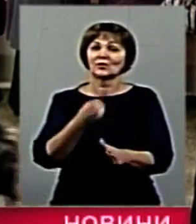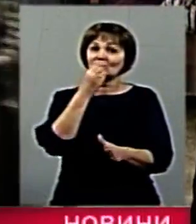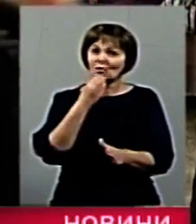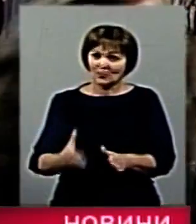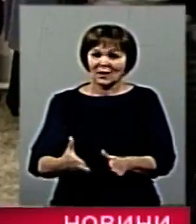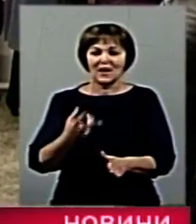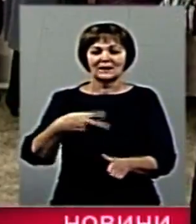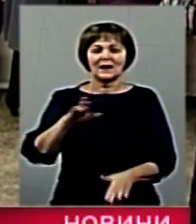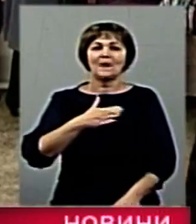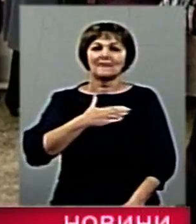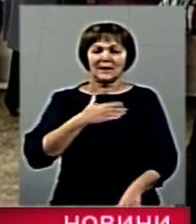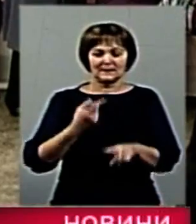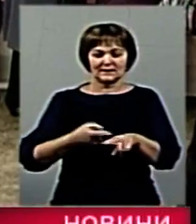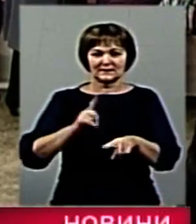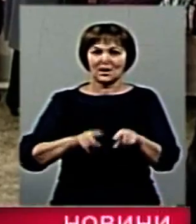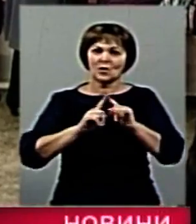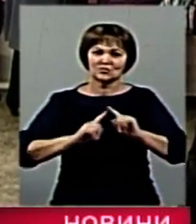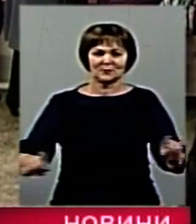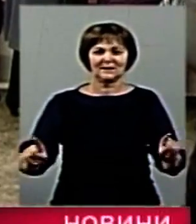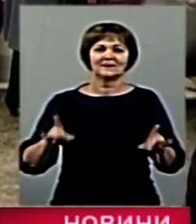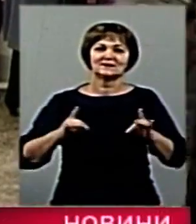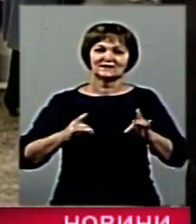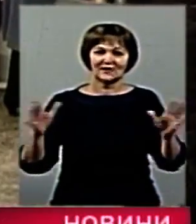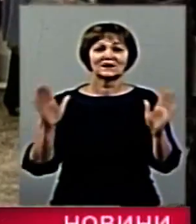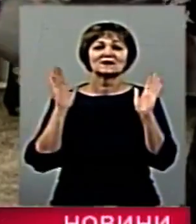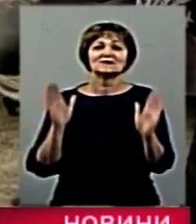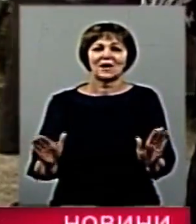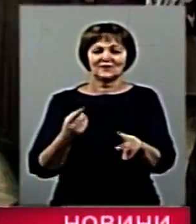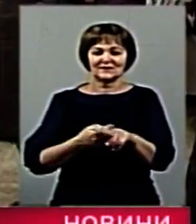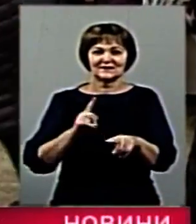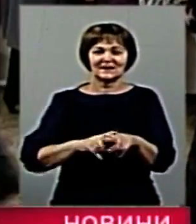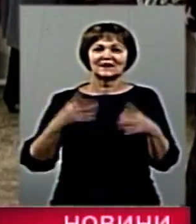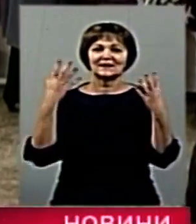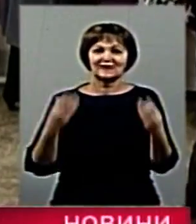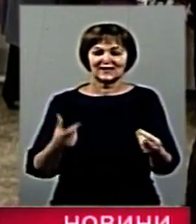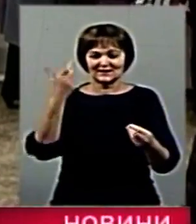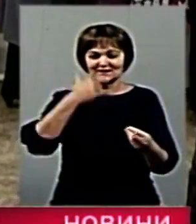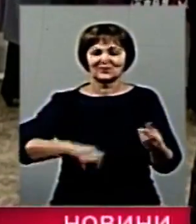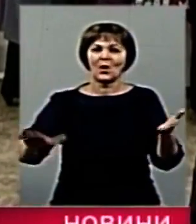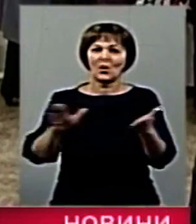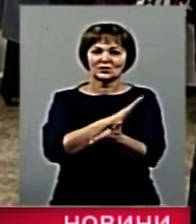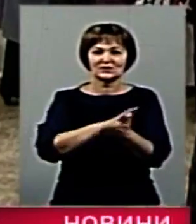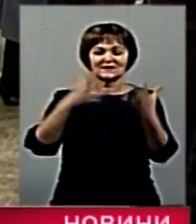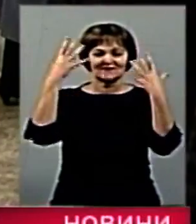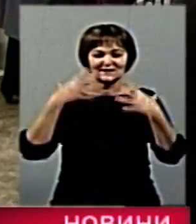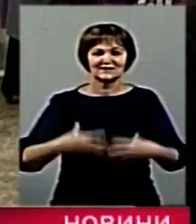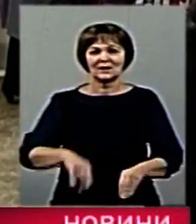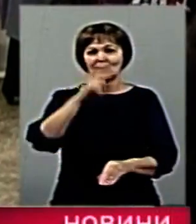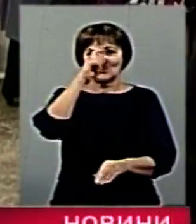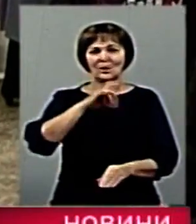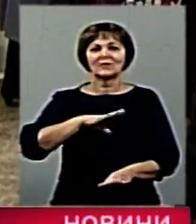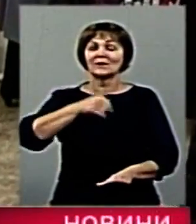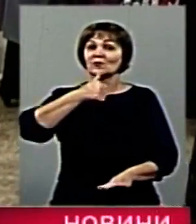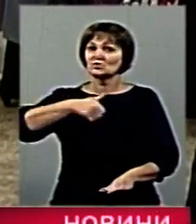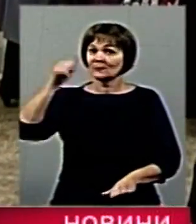особливе свято, тому що саме в цей день ти заново народжуєшся, змиваєш себе весь негатив з минулого року.